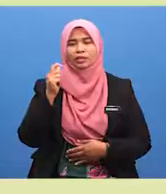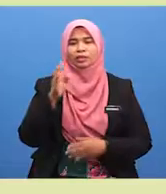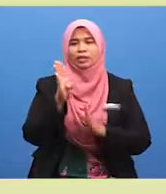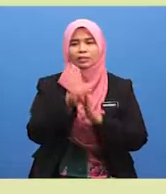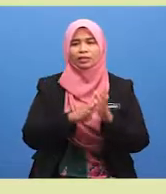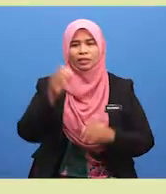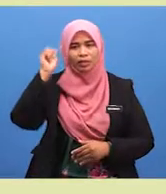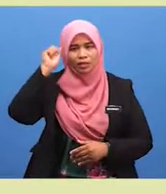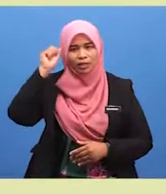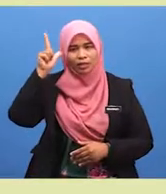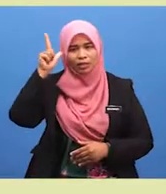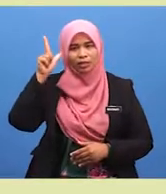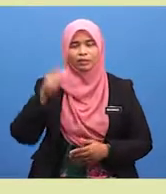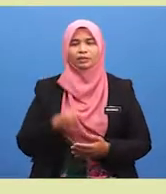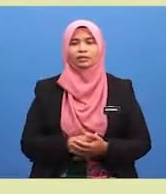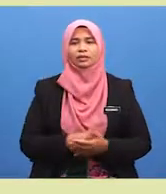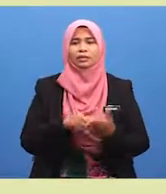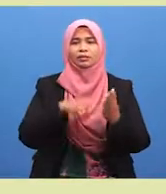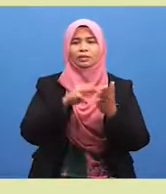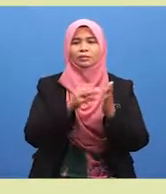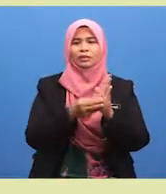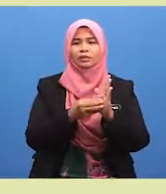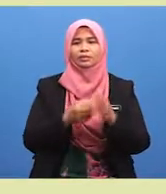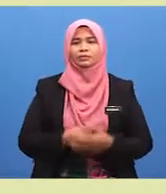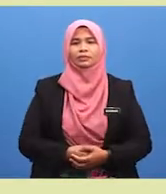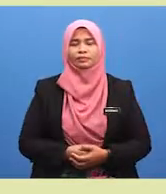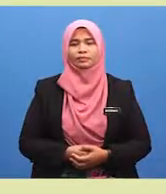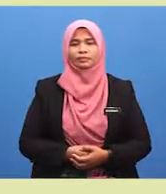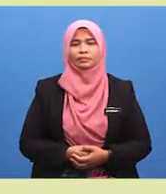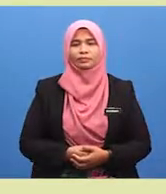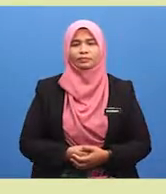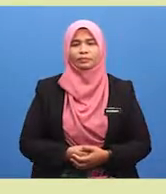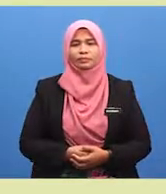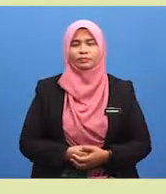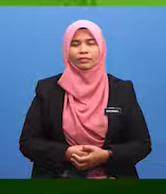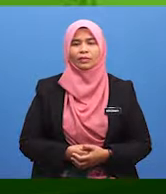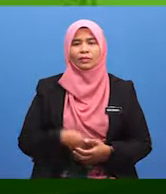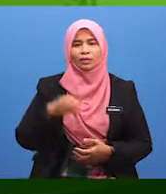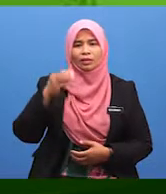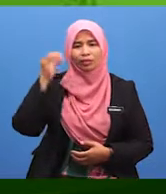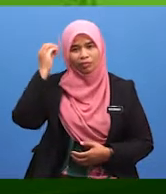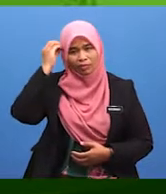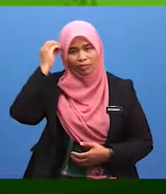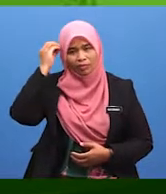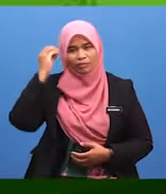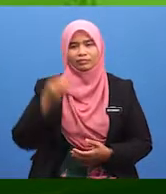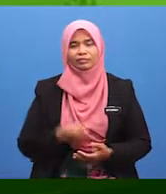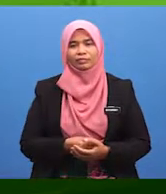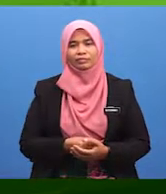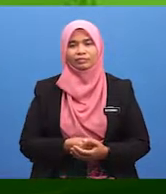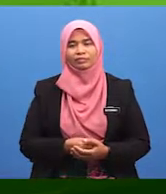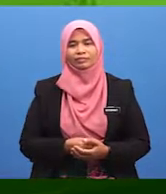berakal. apa maksudnya berakal ini tuan-tuan? Otak sama ada,